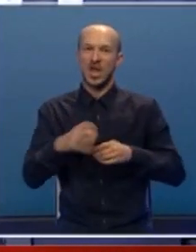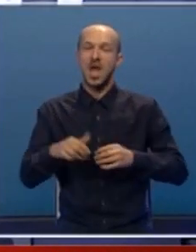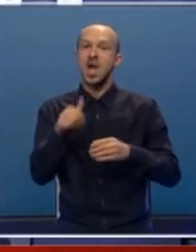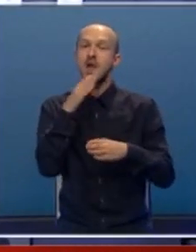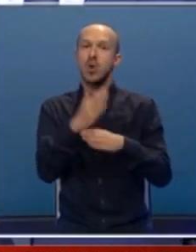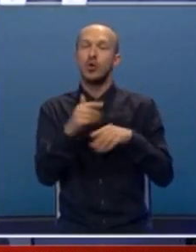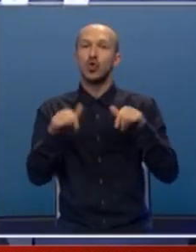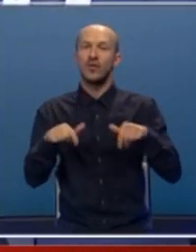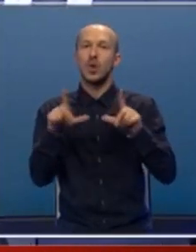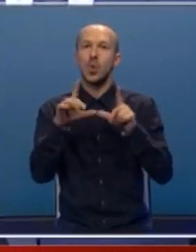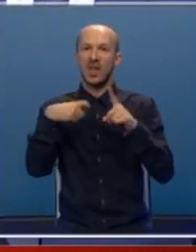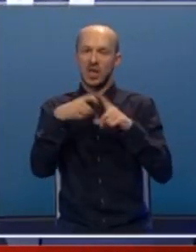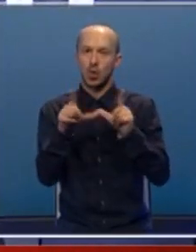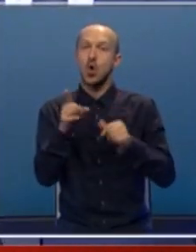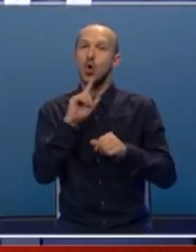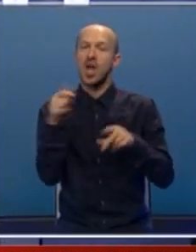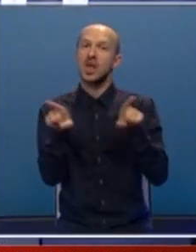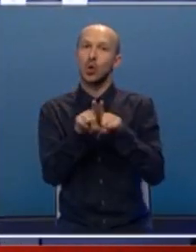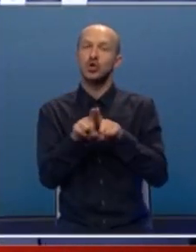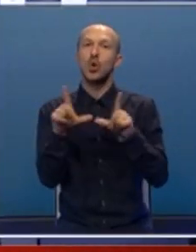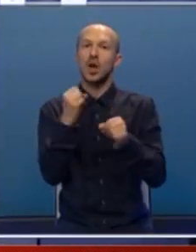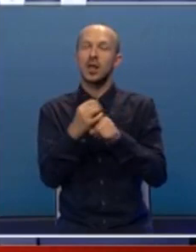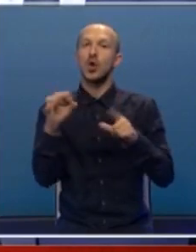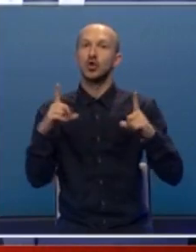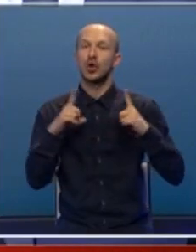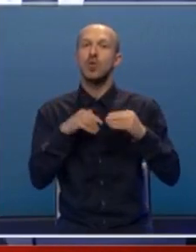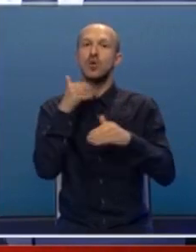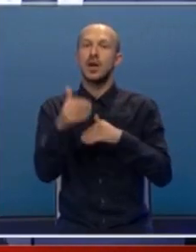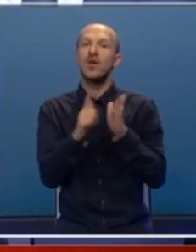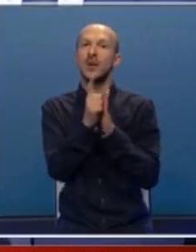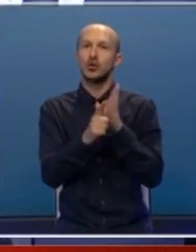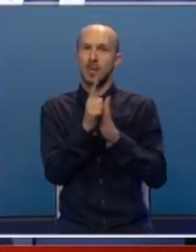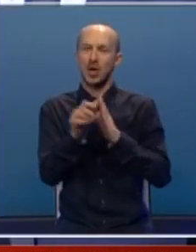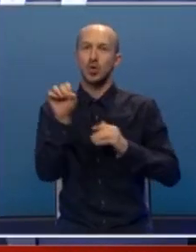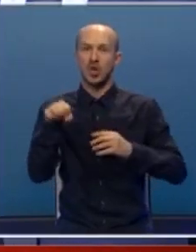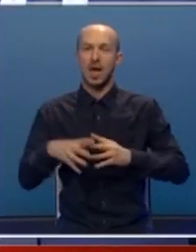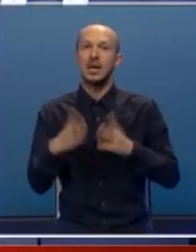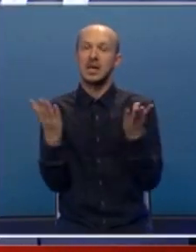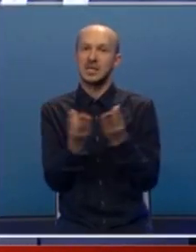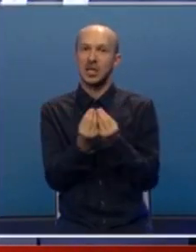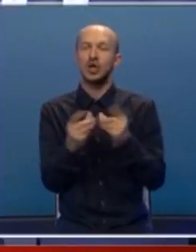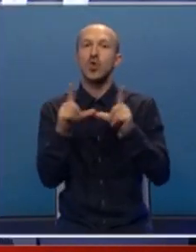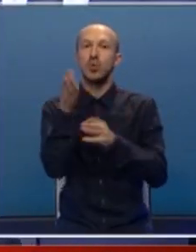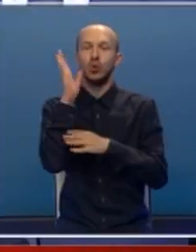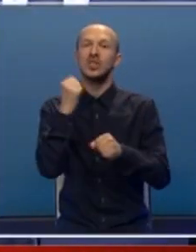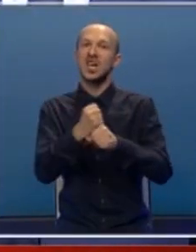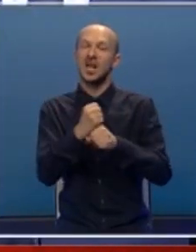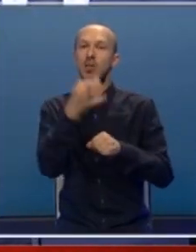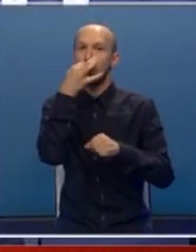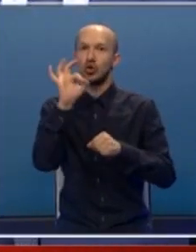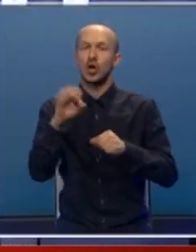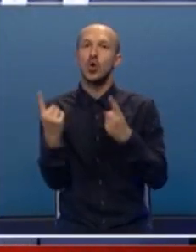za pomoć ovdje Ugljeviku koja je također učinjena. Očekujemo i u narodnom vremenskom periodu da zajednički i u budućnosti radimo na